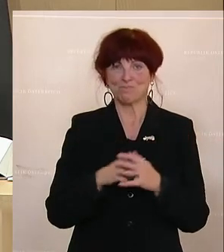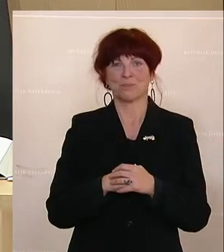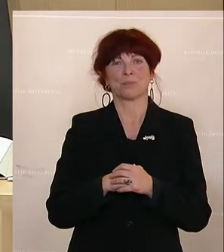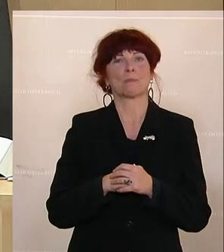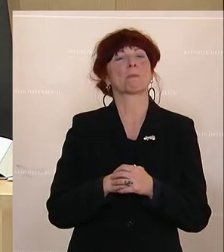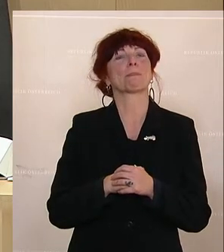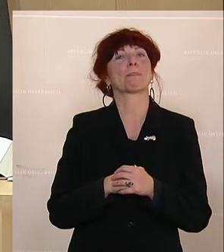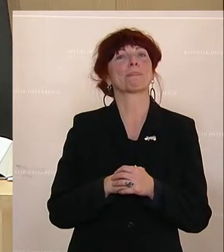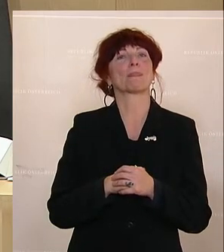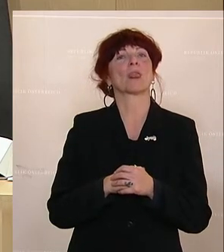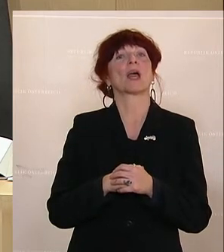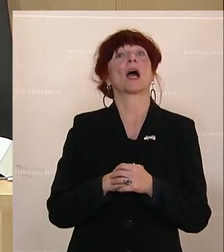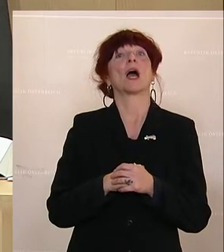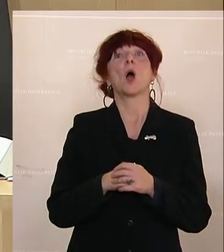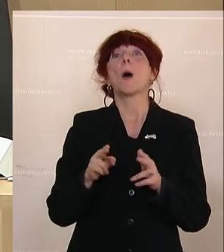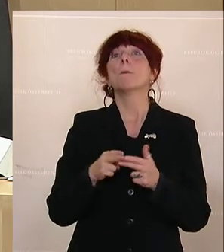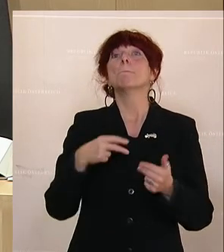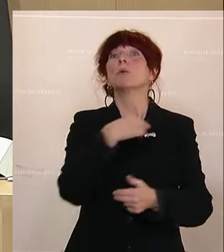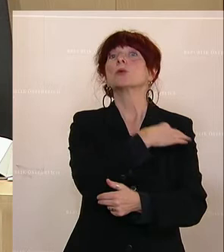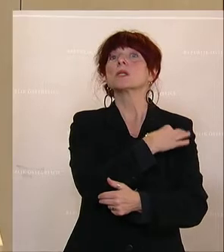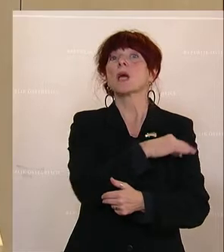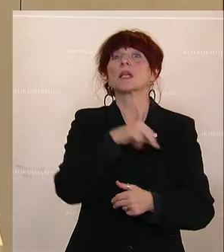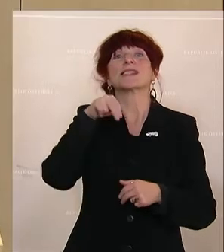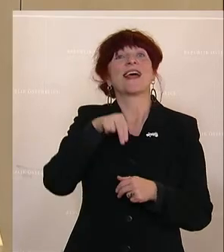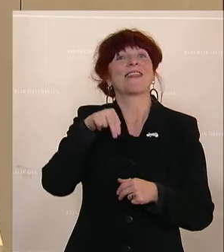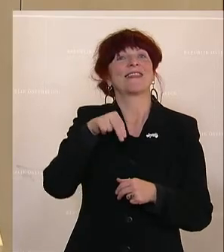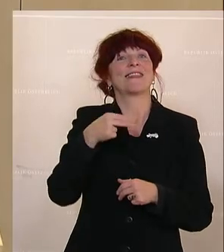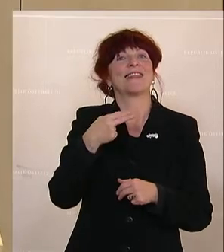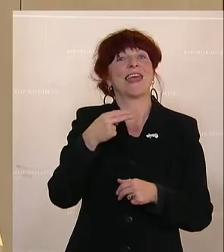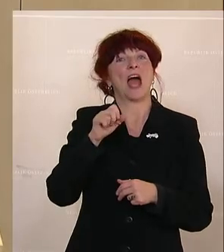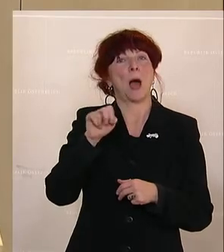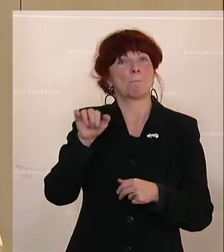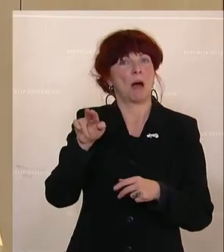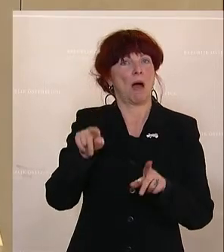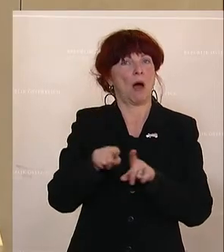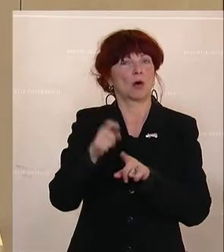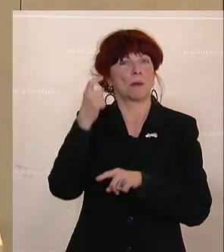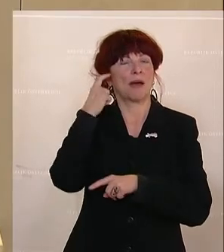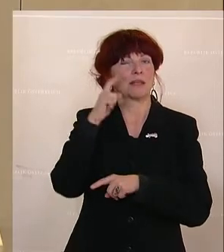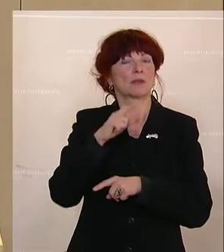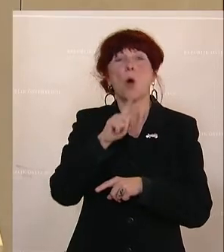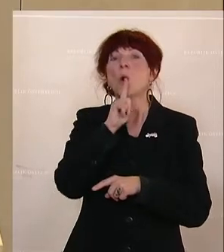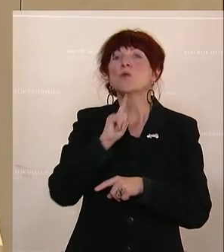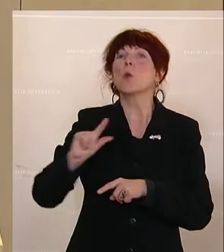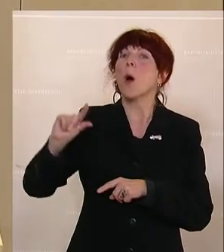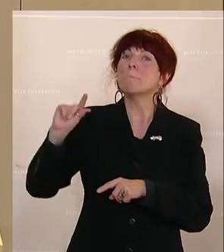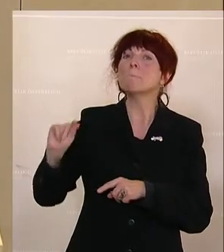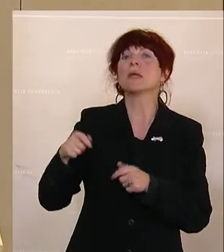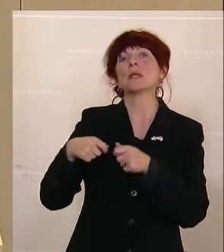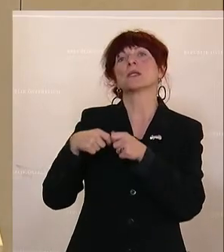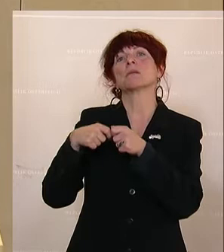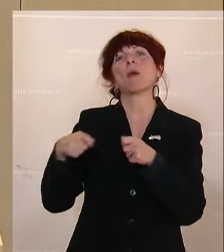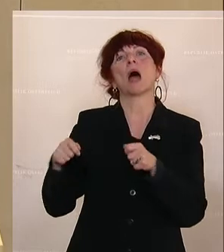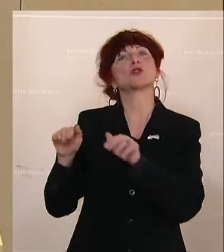Herr Bundeskanzler Nehammer hat auch gemeint, es sei jetzt Gott sei Dank nur mehr ein Mindestmaß an Schutzmaßnahmen